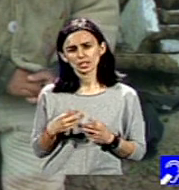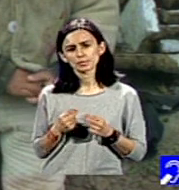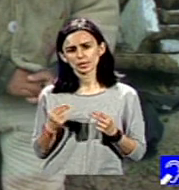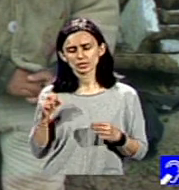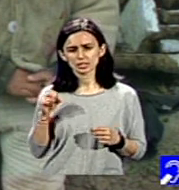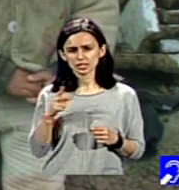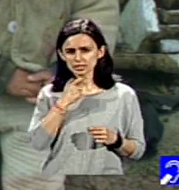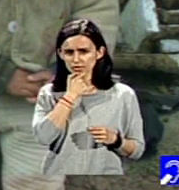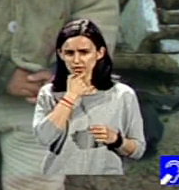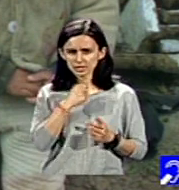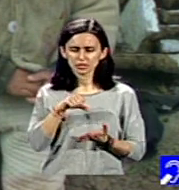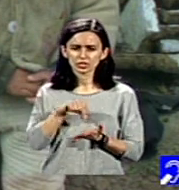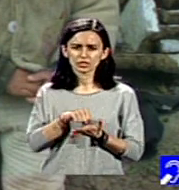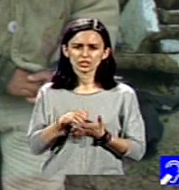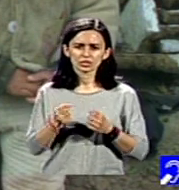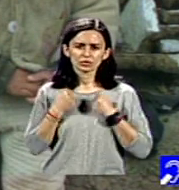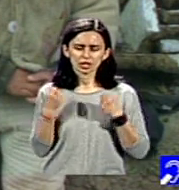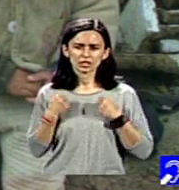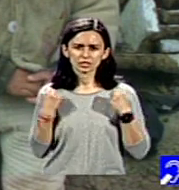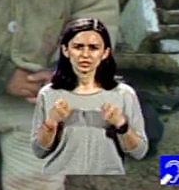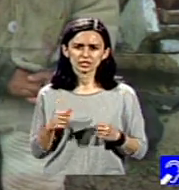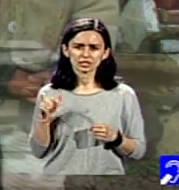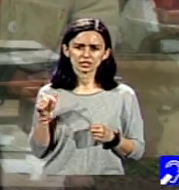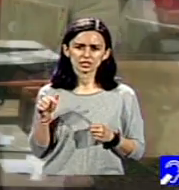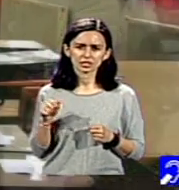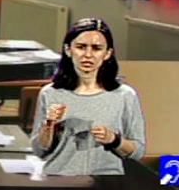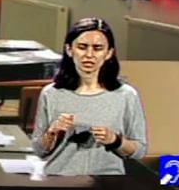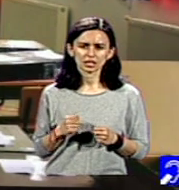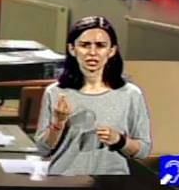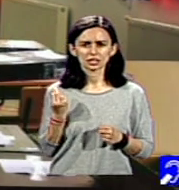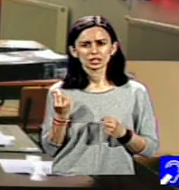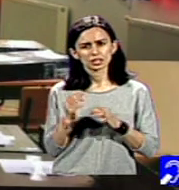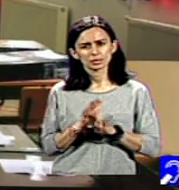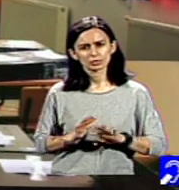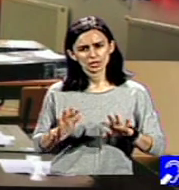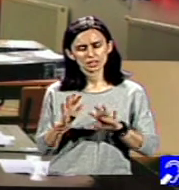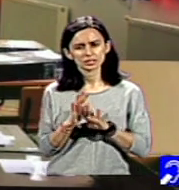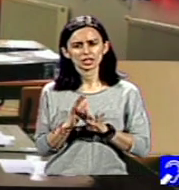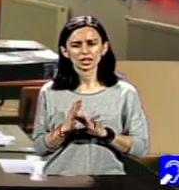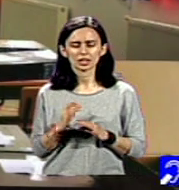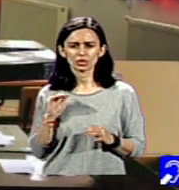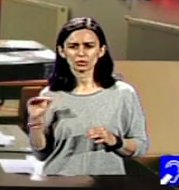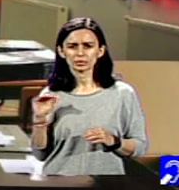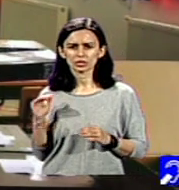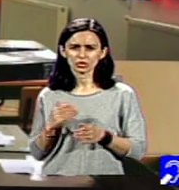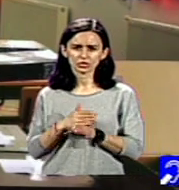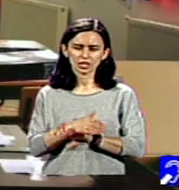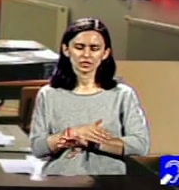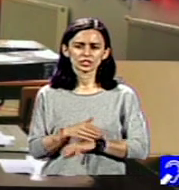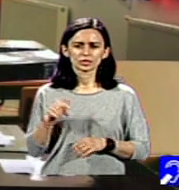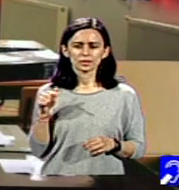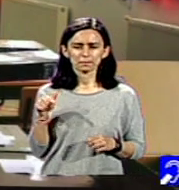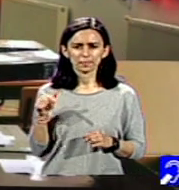în centrul activității sale, bunăstarea copiilor și accesul acestora